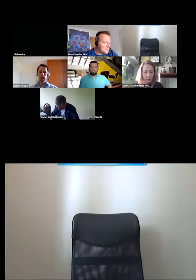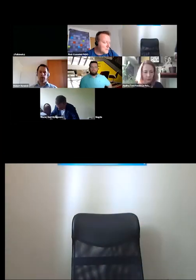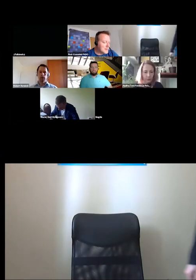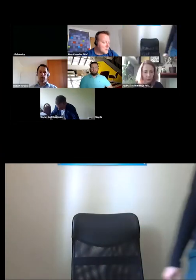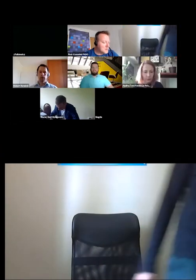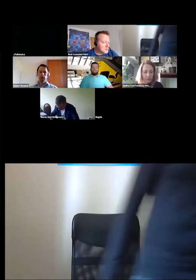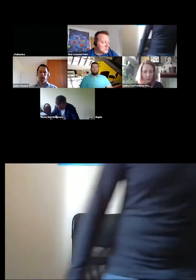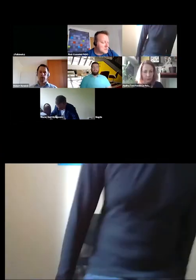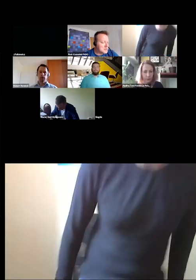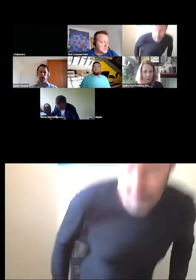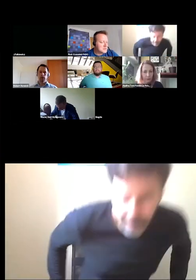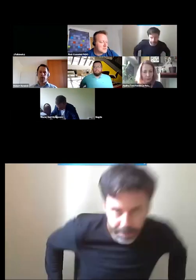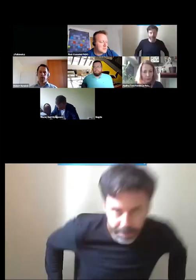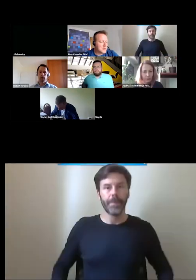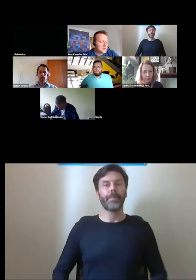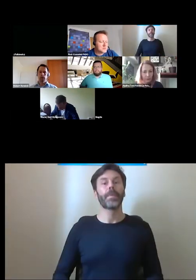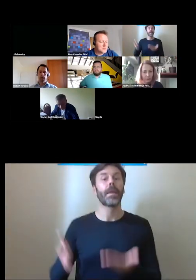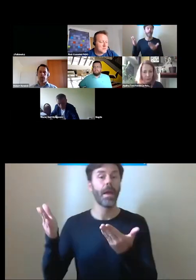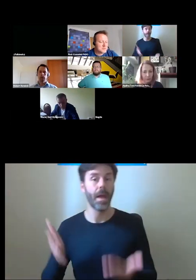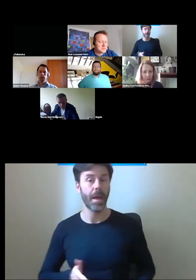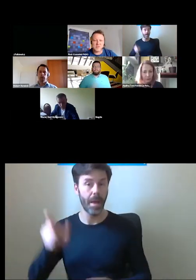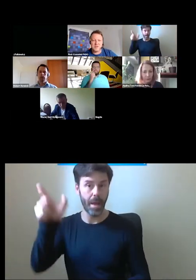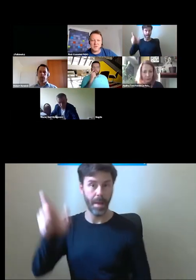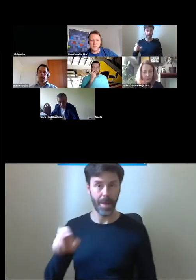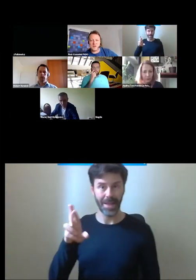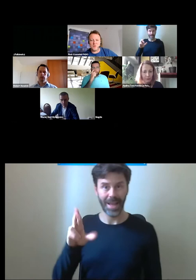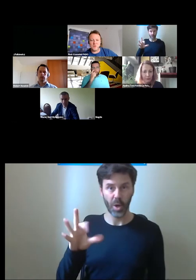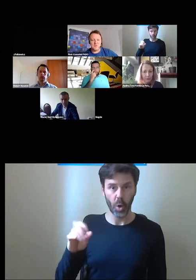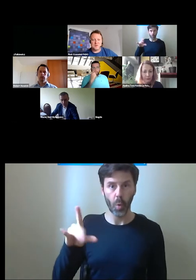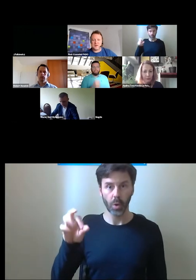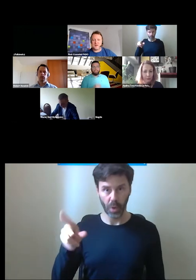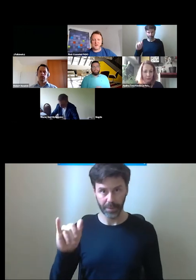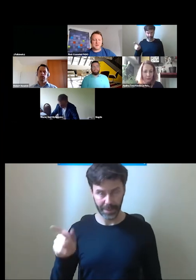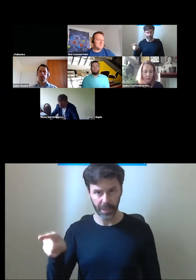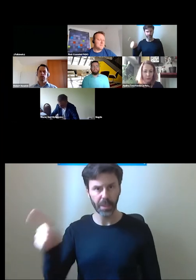Pan Karol Kłosowski z Departamentu Przewozów Pasażerskich UTQ,